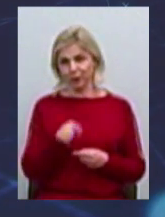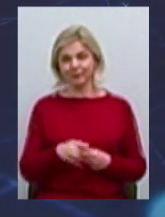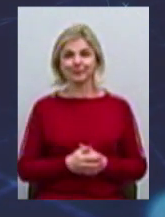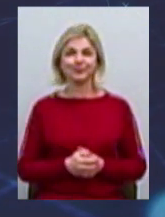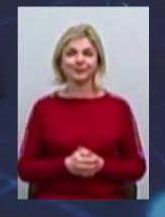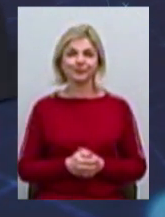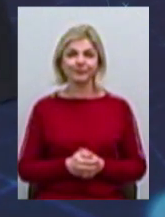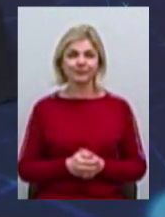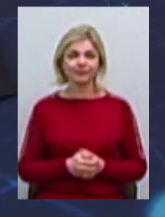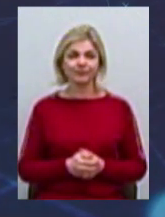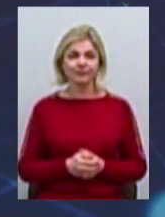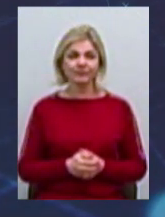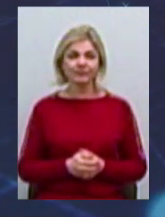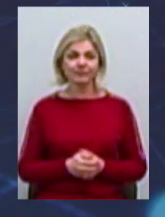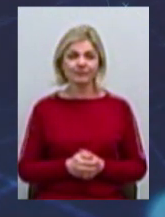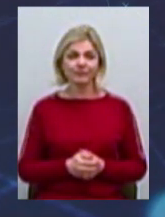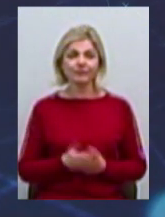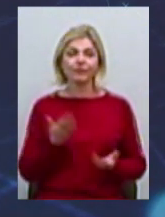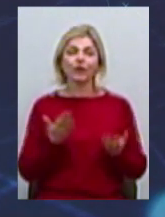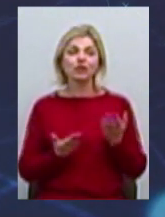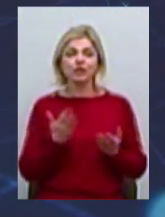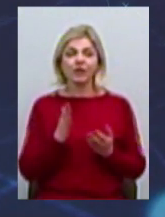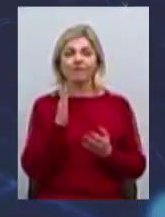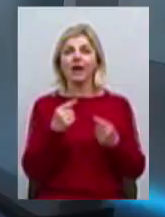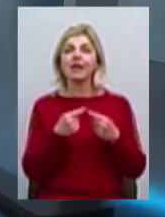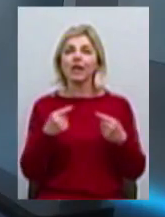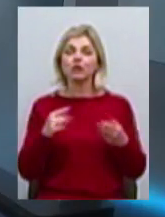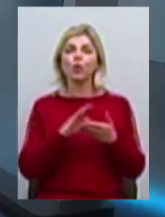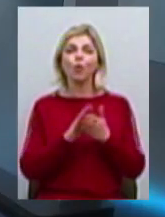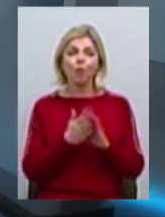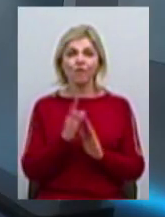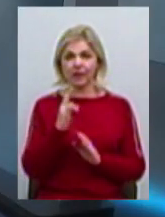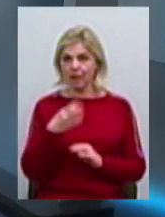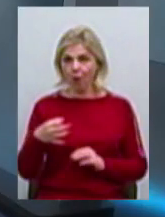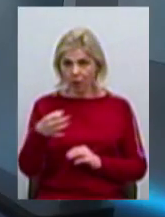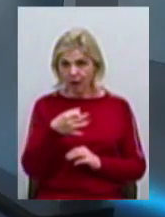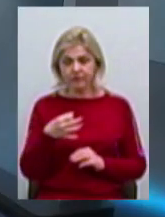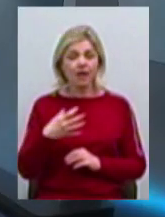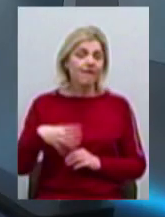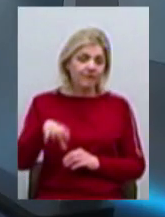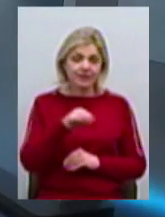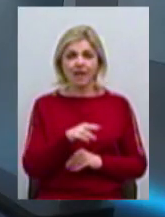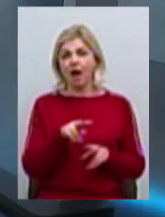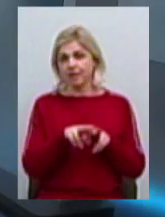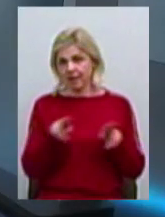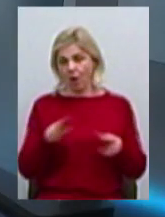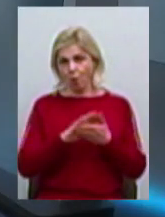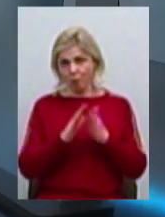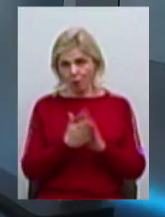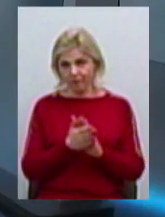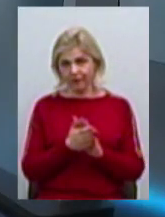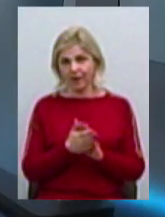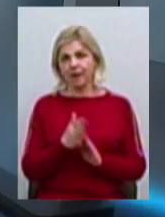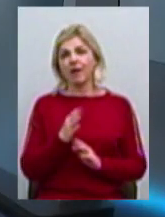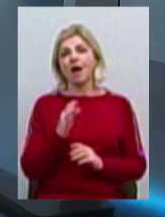Чому я про це запитав? Я просто посягався, чи в рівних умовах Миколаївсі з іншими… Всі в рівних, абсолютно. …більш-менш великими містами. Тому що,